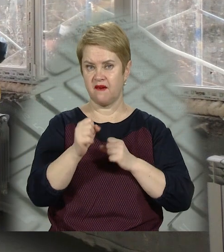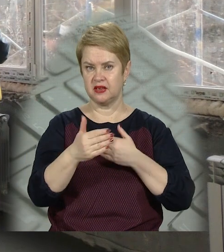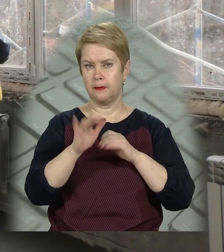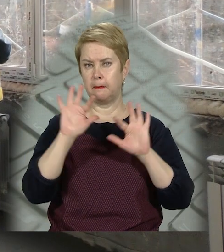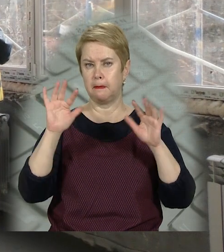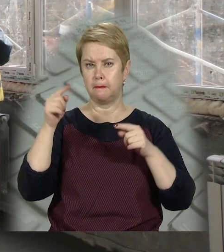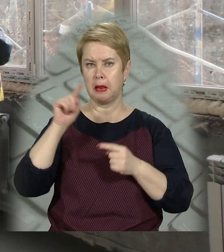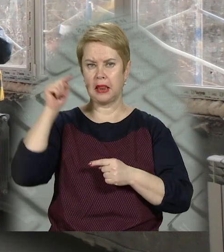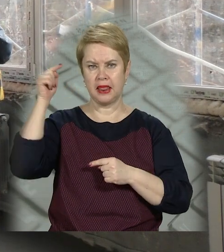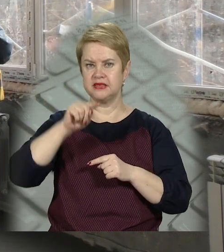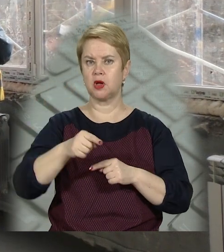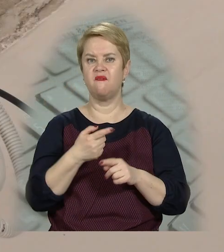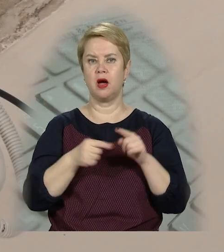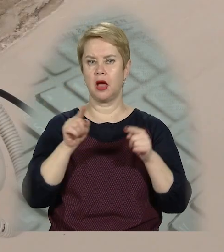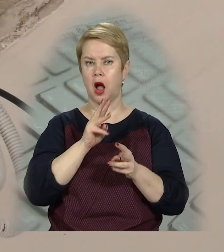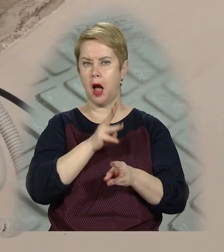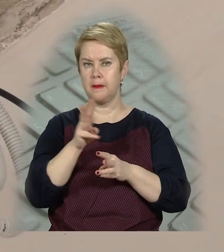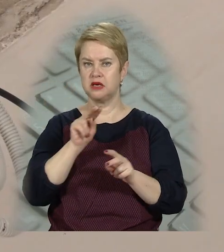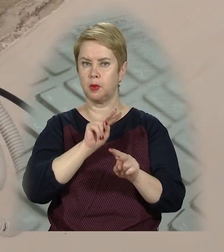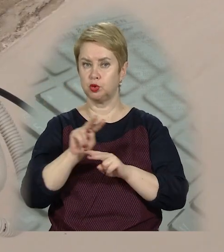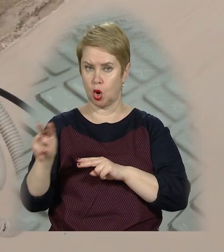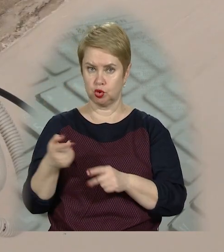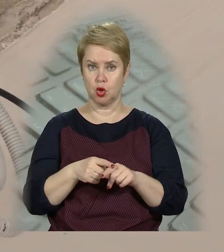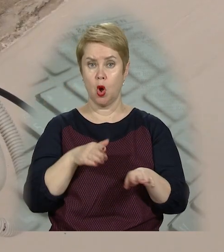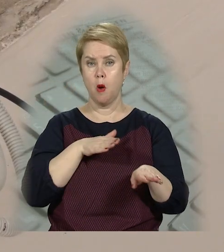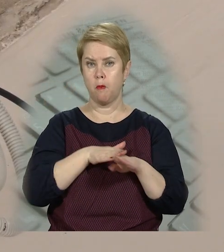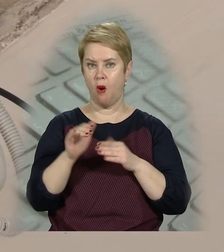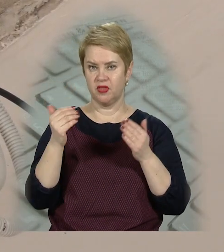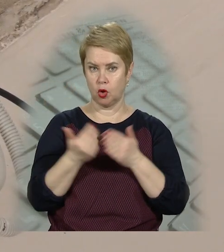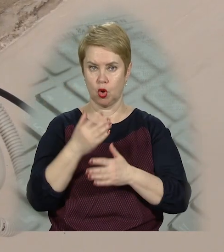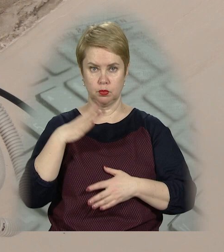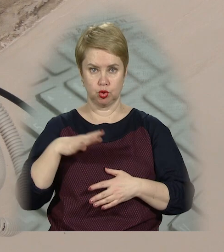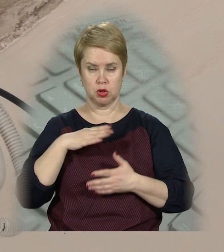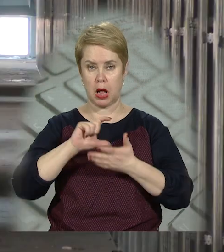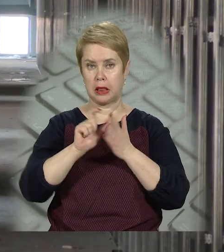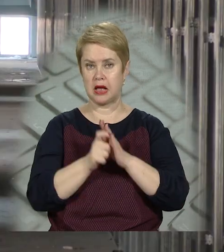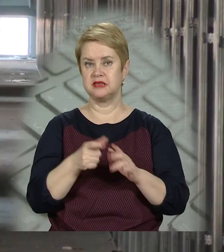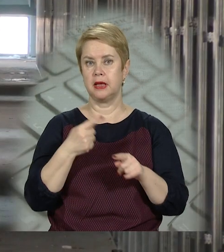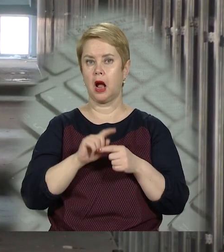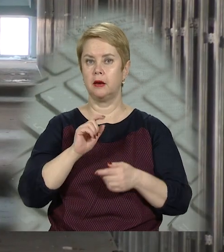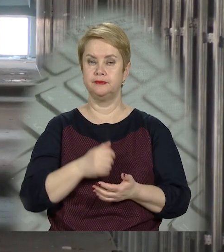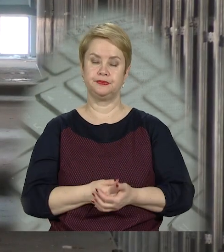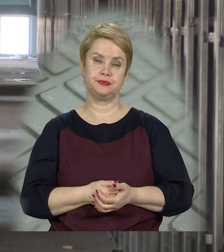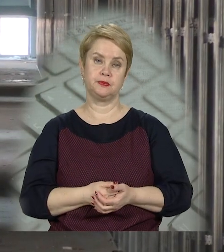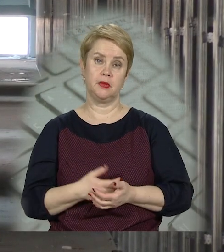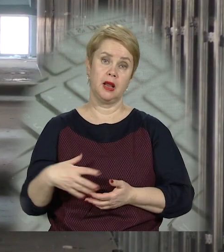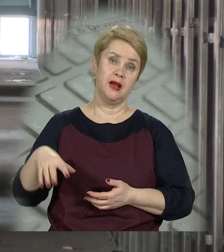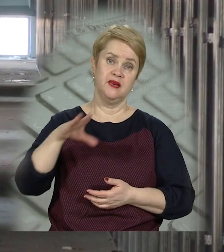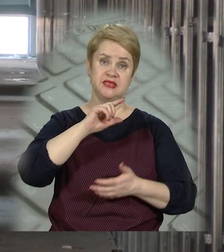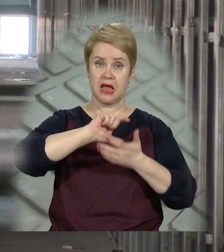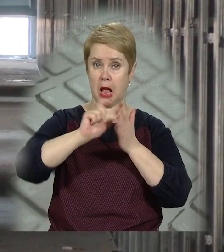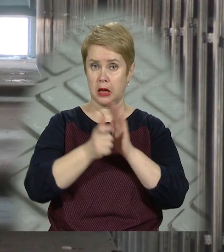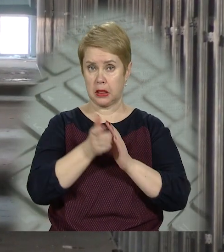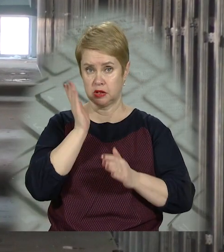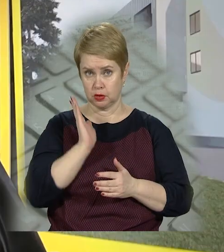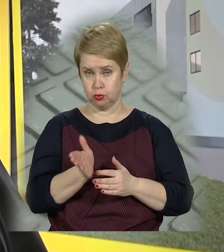від блискавок та встановлять камери відеоспостереження. Повне оновлення чекає на класні кімнати і кабінети. Всі класи